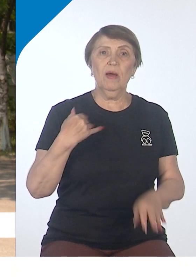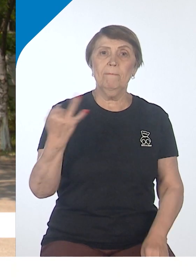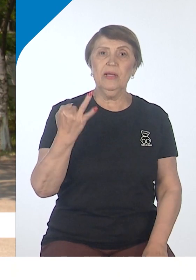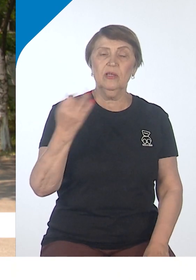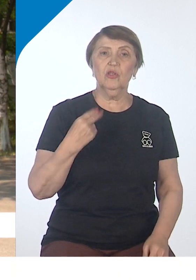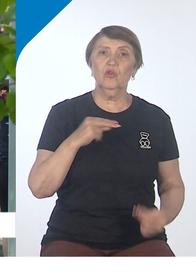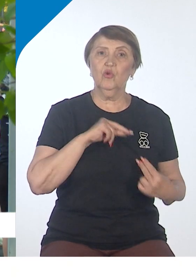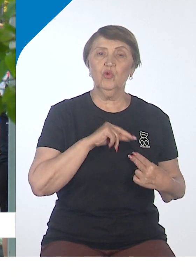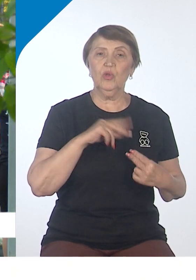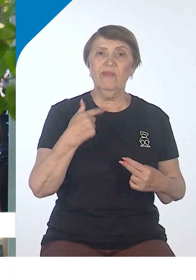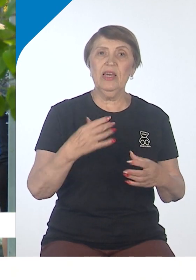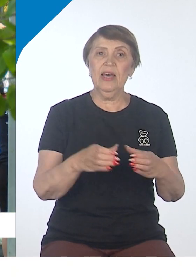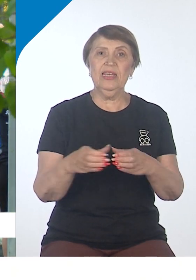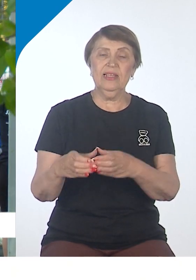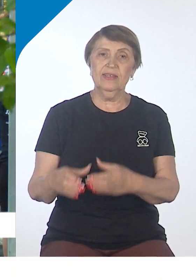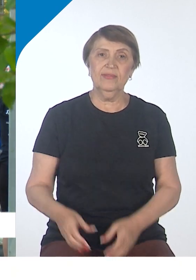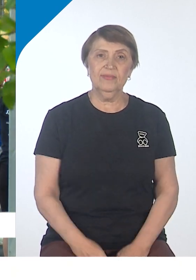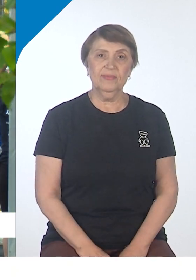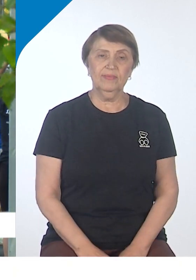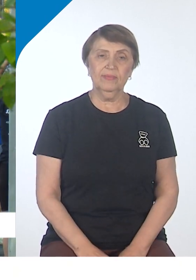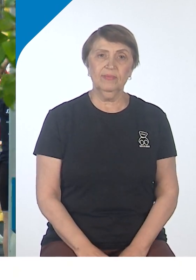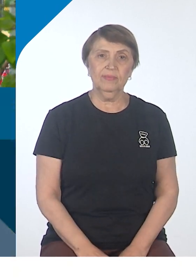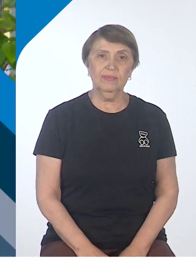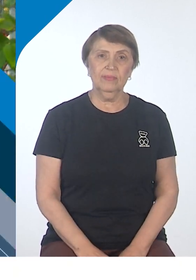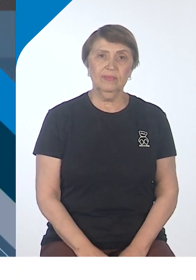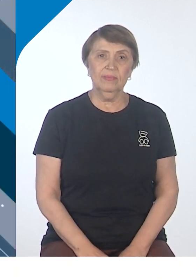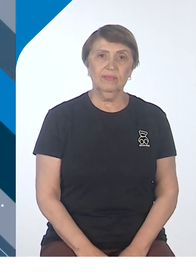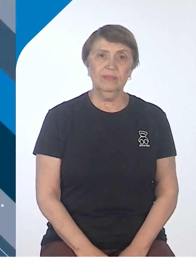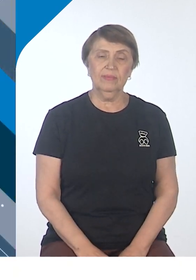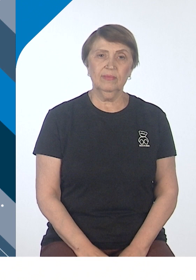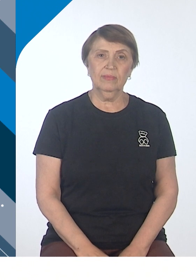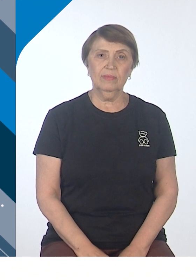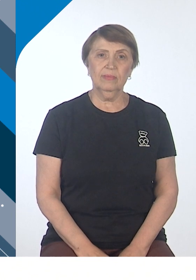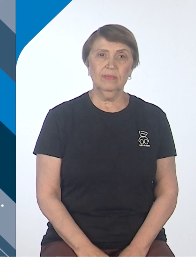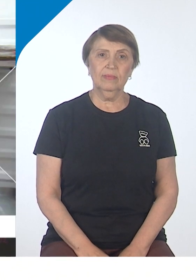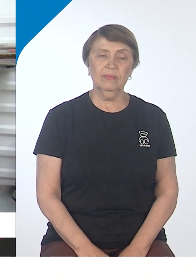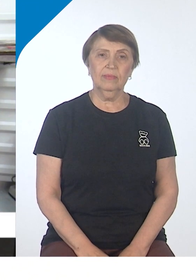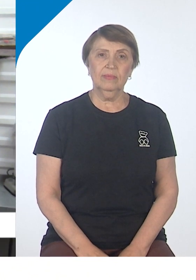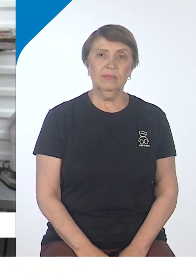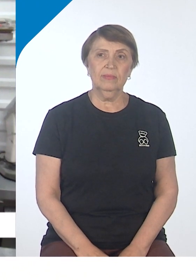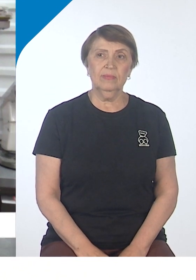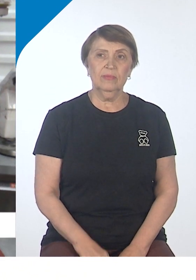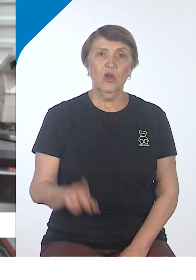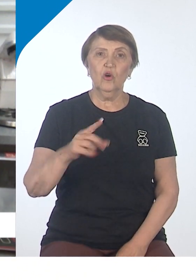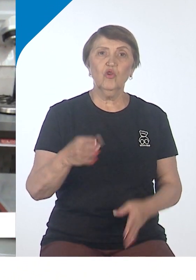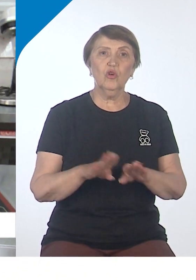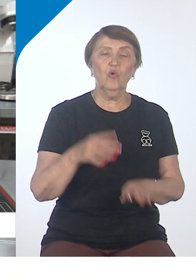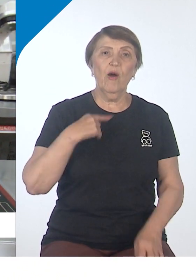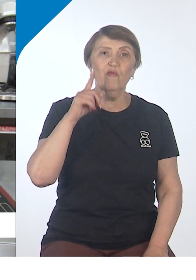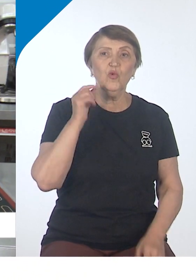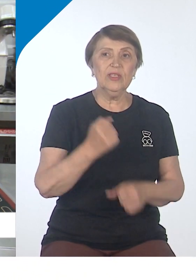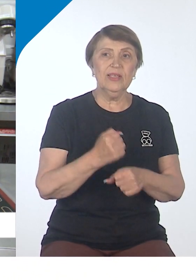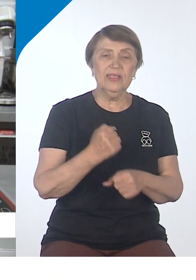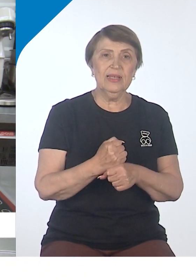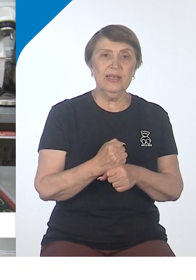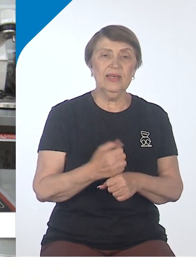трудовые отряды. Александра Песку, Максим Артиков. Смотри Хабаровск. А что вы такое вкусненькое сейчас делаете? Тыквенный